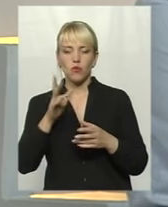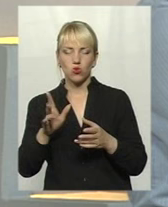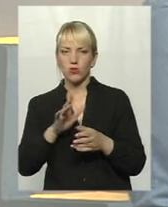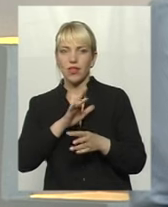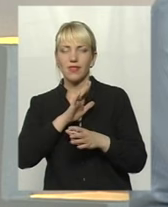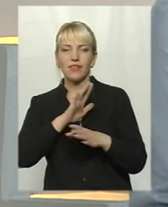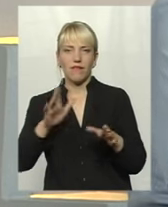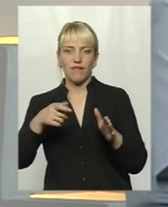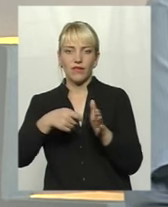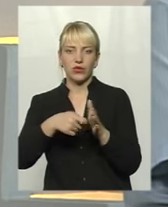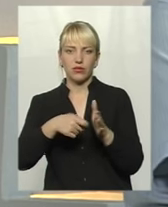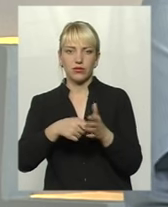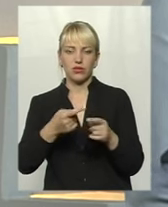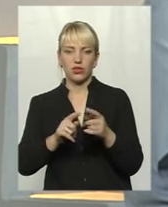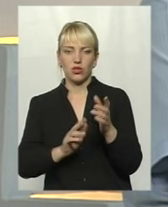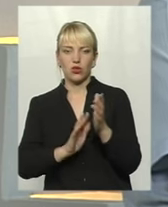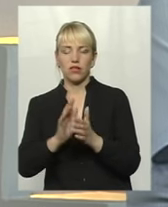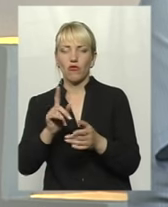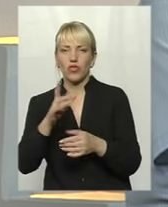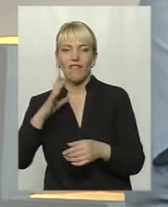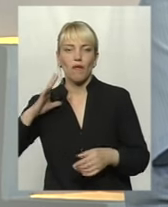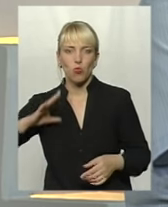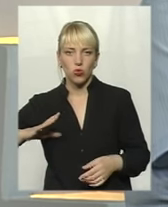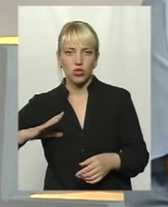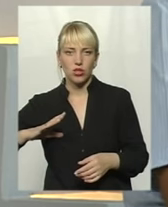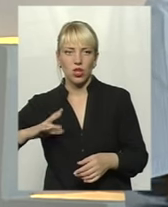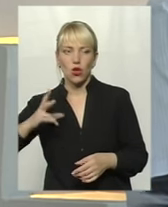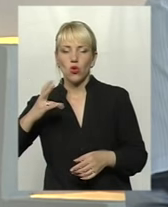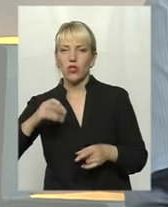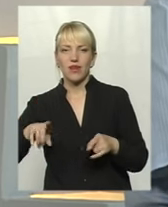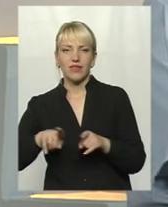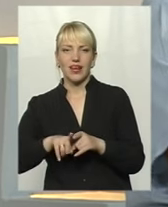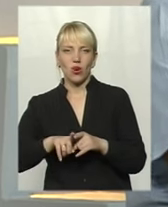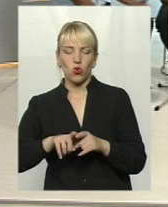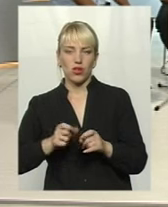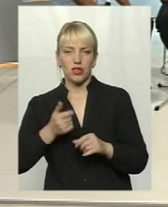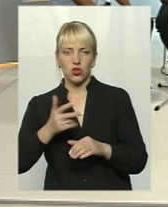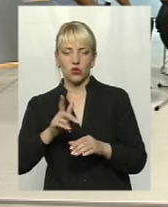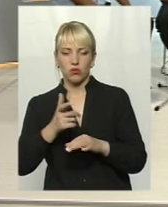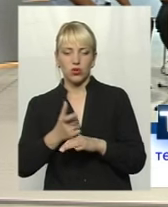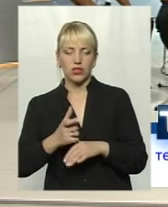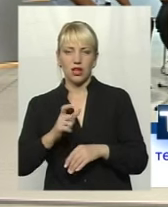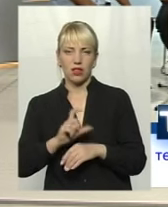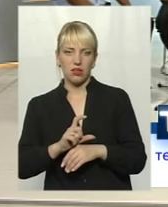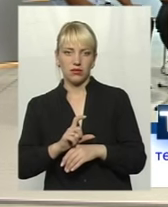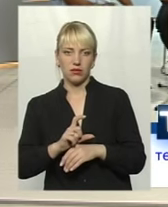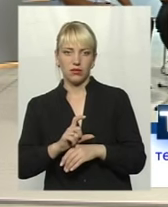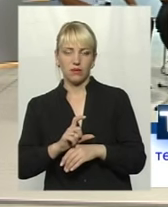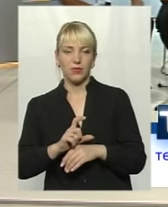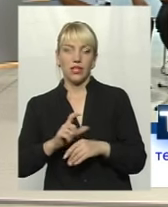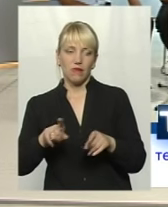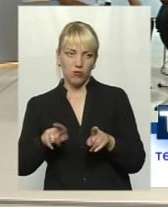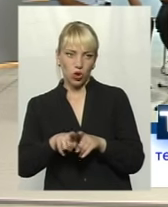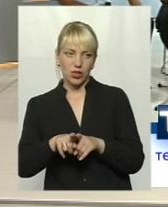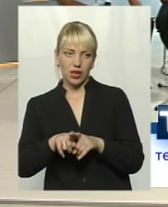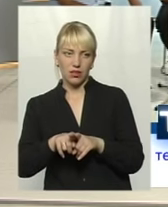яке притул приходить поїпо під село. Вони мусять, ну вже не в такій кількості, щоб аж занавто би все, і не можна було б склад, щоб взагалі б не вносили. От така от,